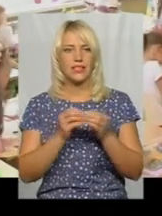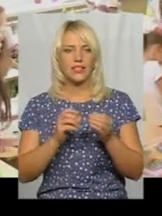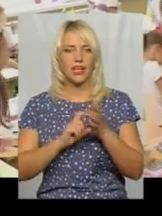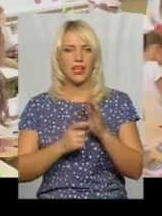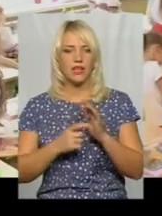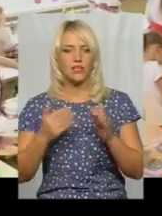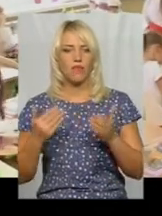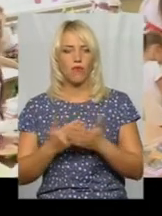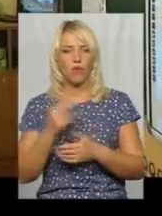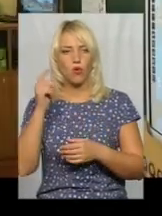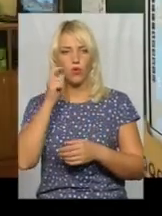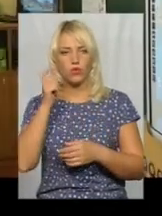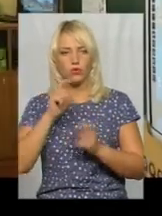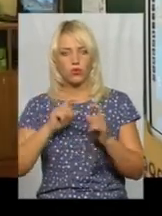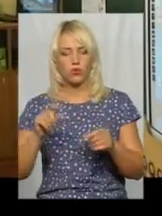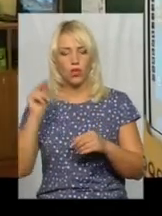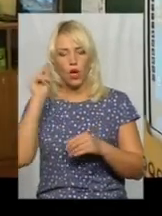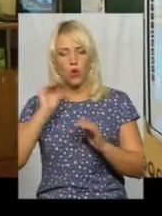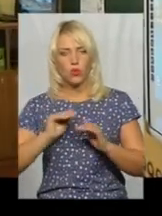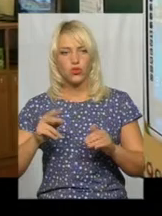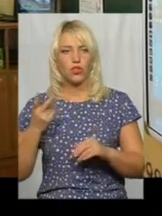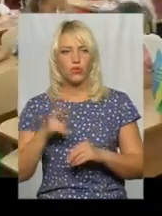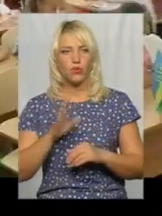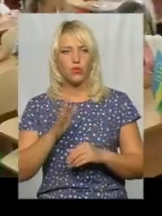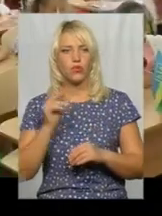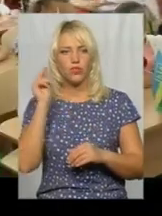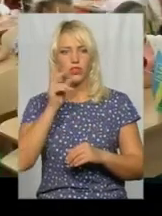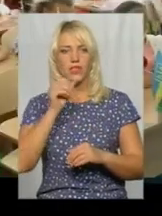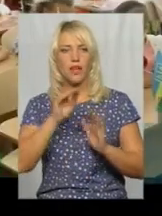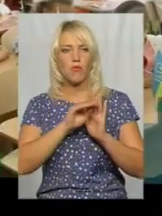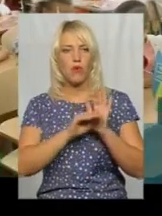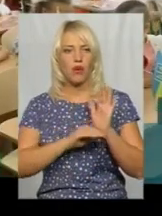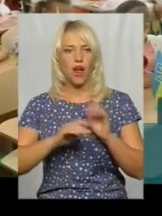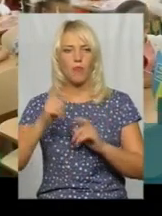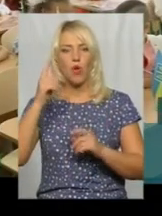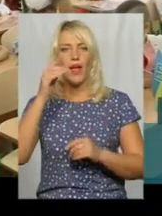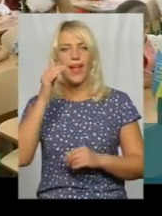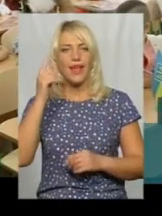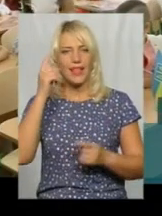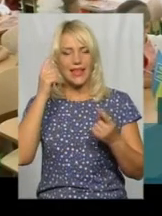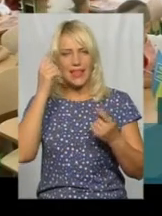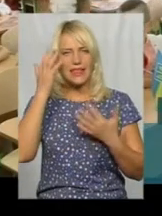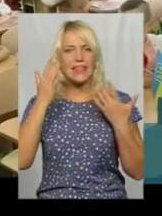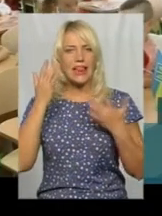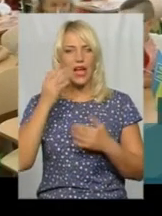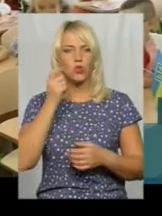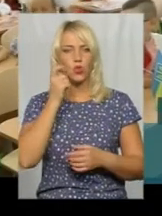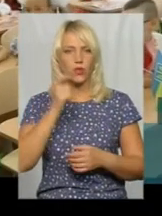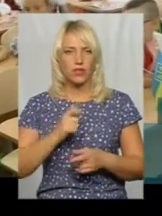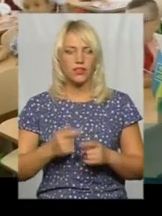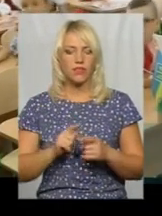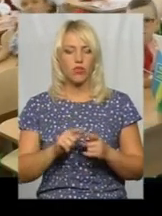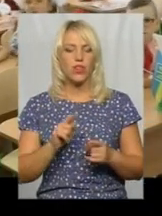української школи учні двох вчитимуться за програмою «Інтелект України». Вона трішечки складніша за нову українську школу,